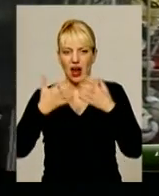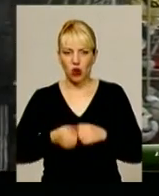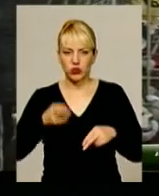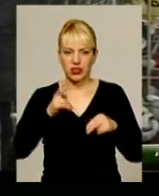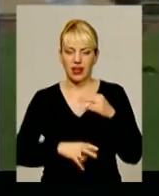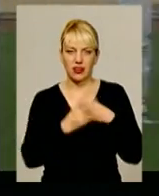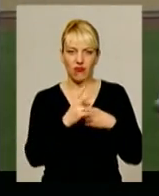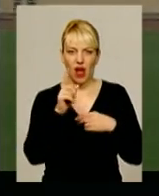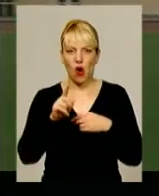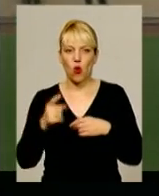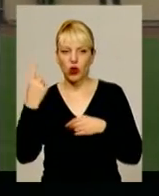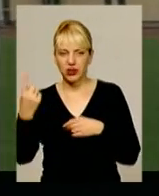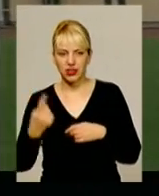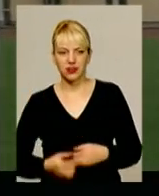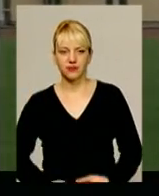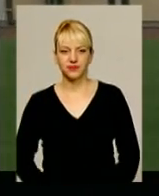-1 на користь хмельничан.